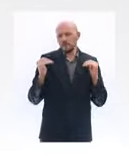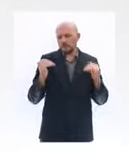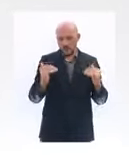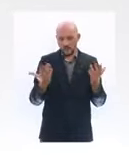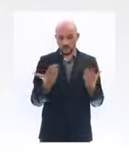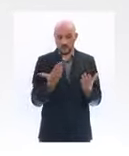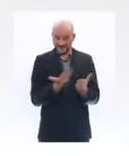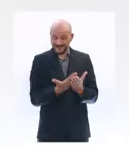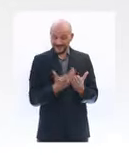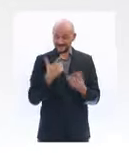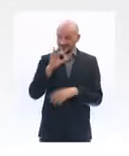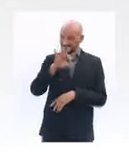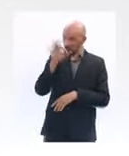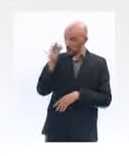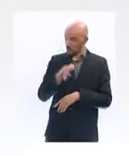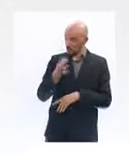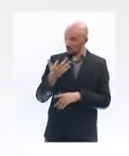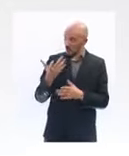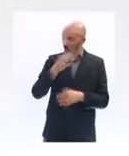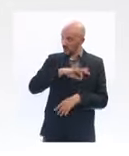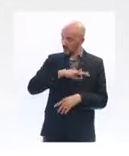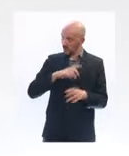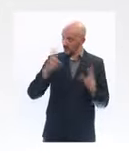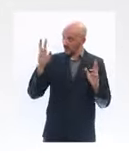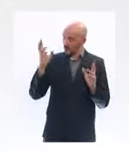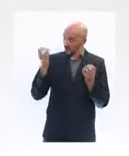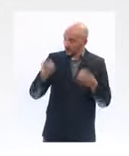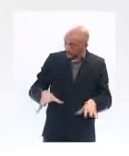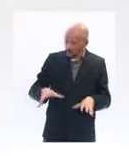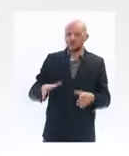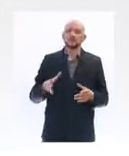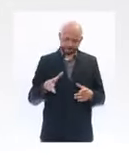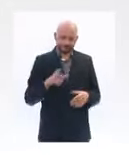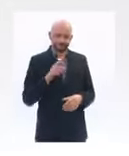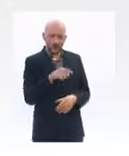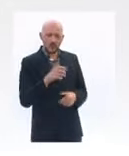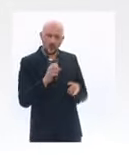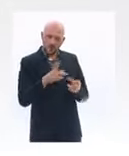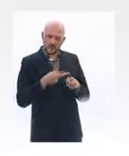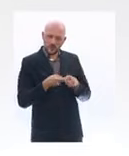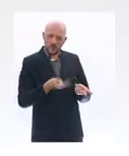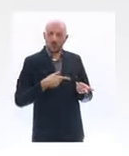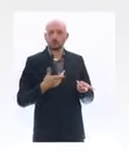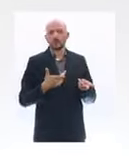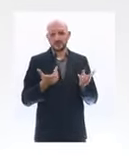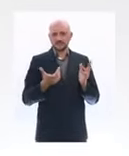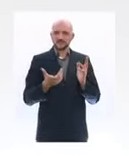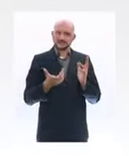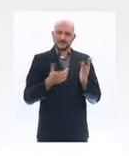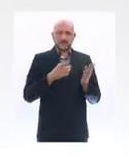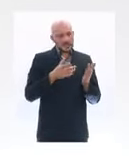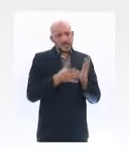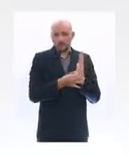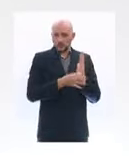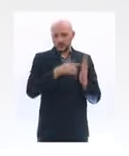perdent 50% de leur chiffre d'affaires, elles auront le droit également à une exonération totale de leurs cotisations